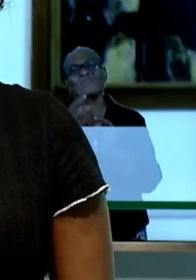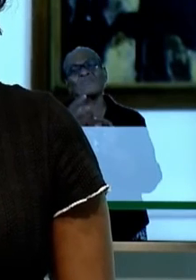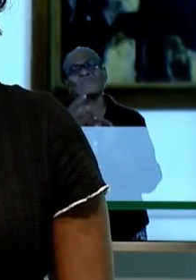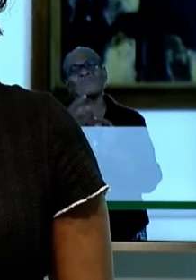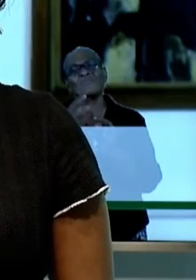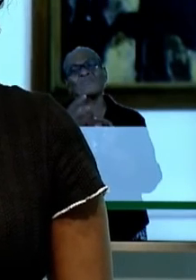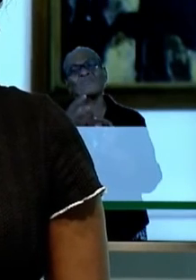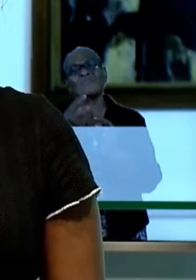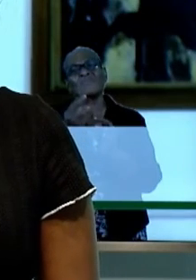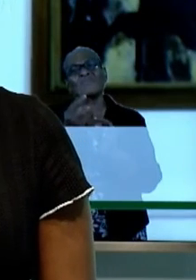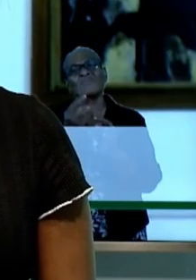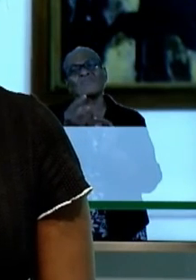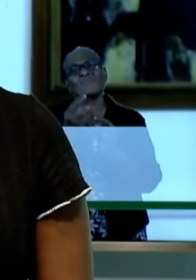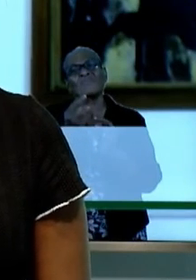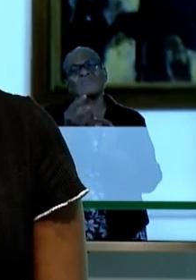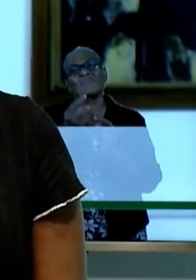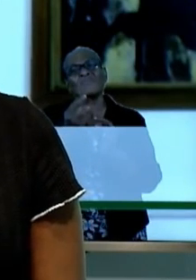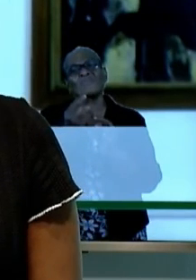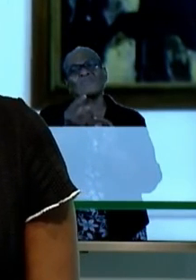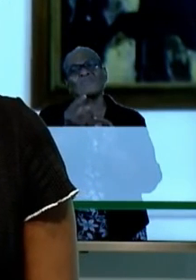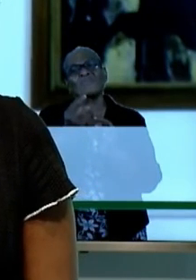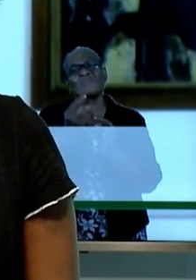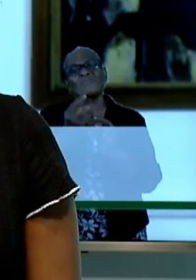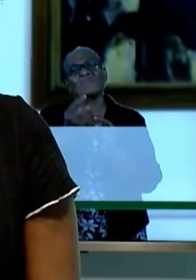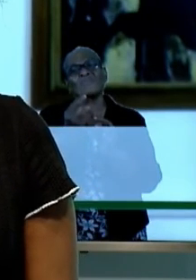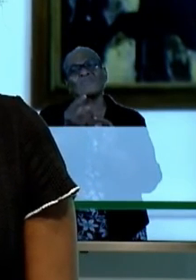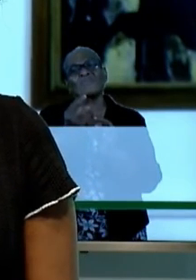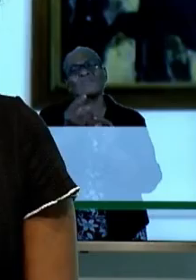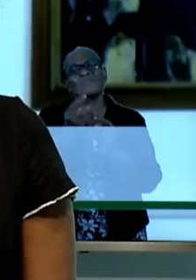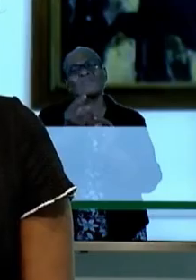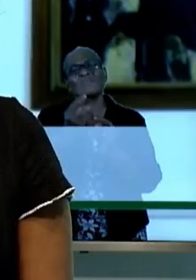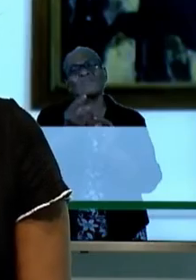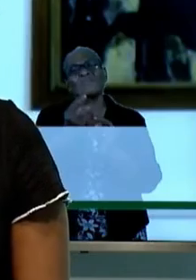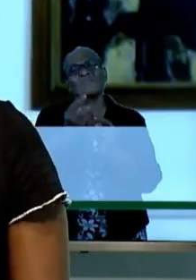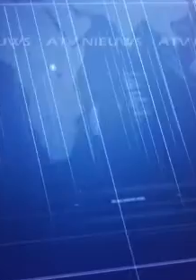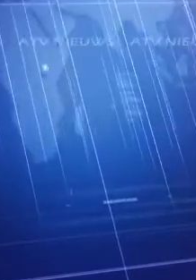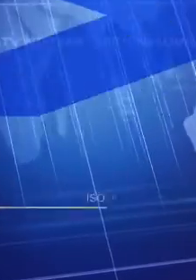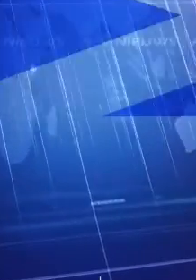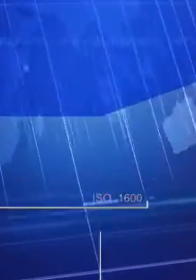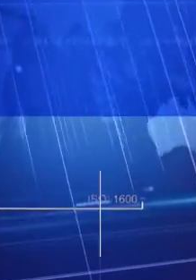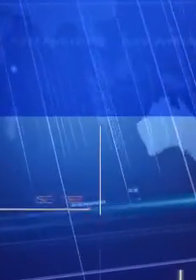aantal overledenen zal vandaag nog worden aangepast op de COVID-website.